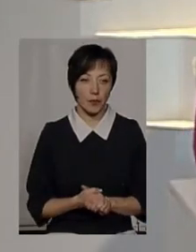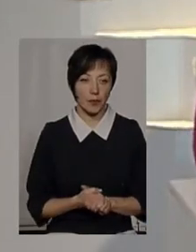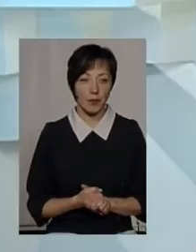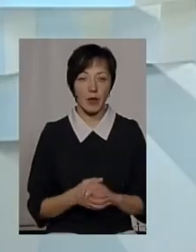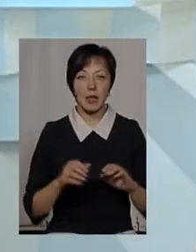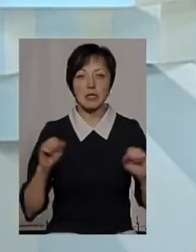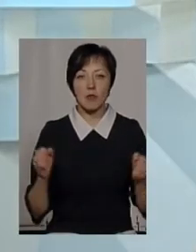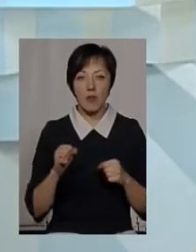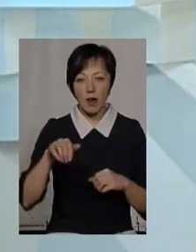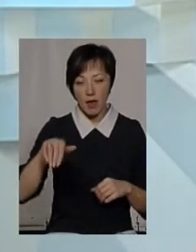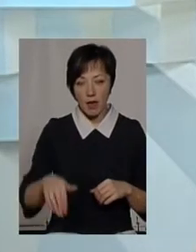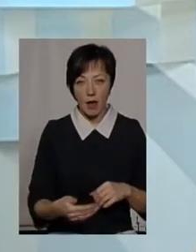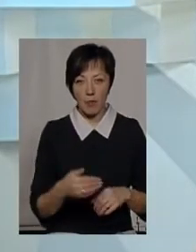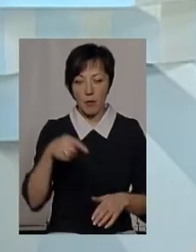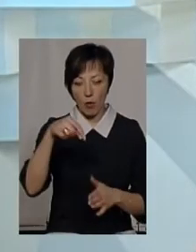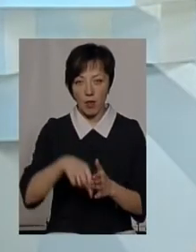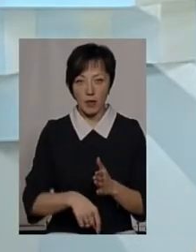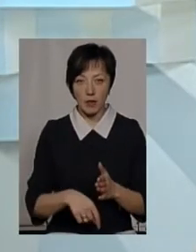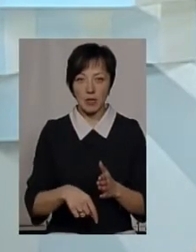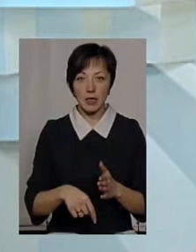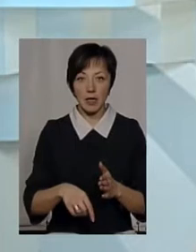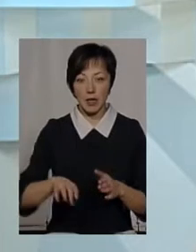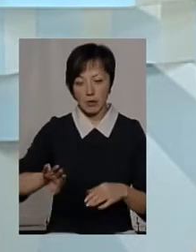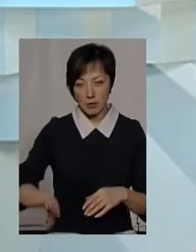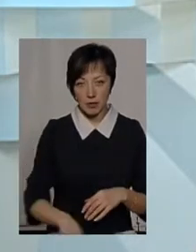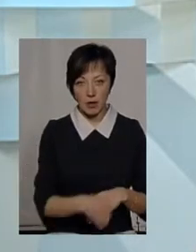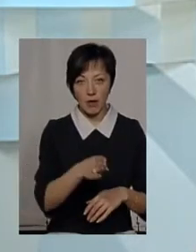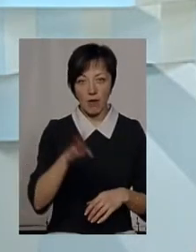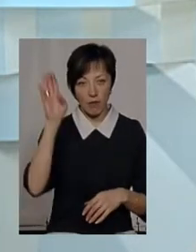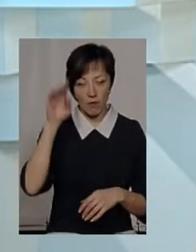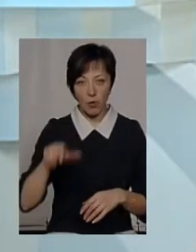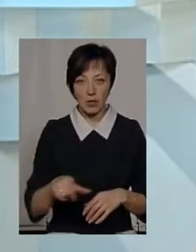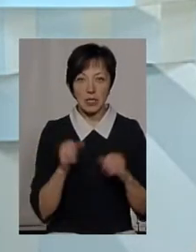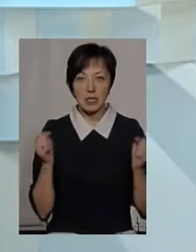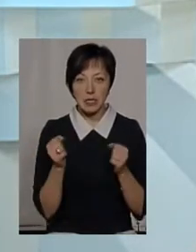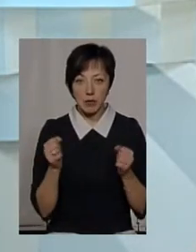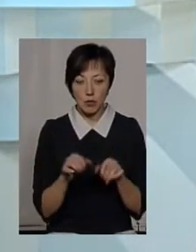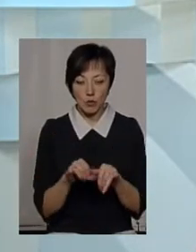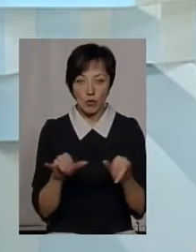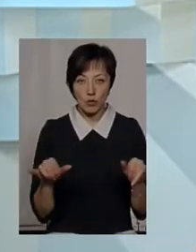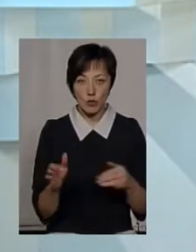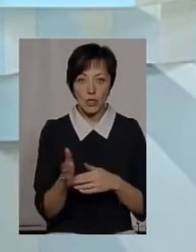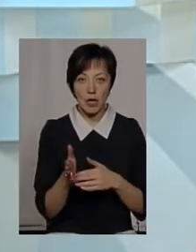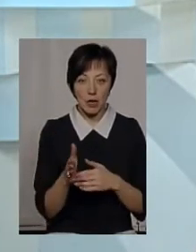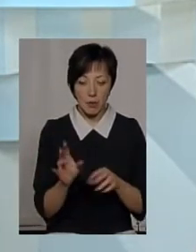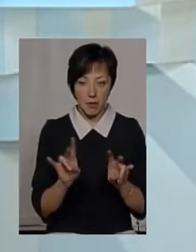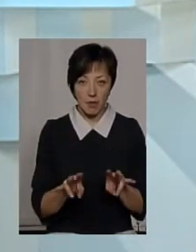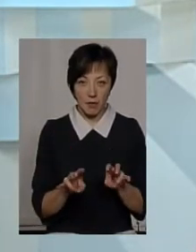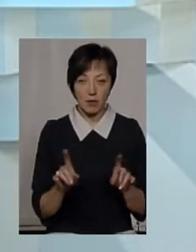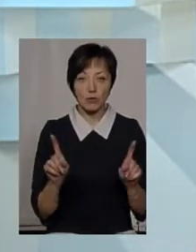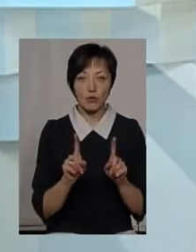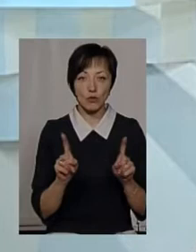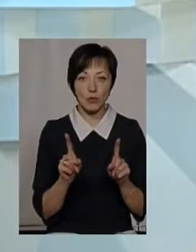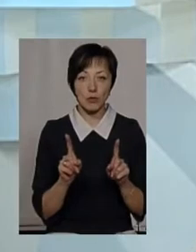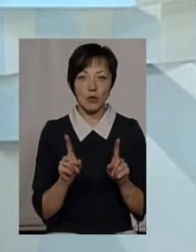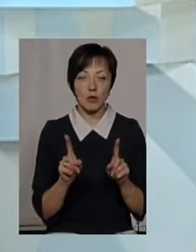Зимувальна яма – це поглиблена ділянка дна водного об'єкта, де на зиму скупчується риба, для